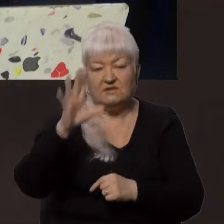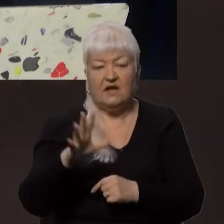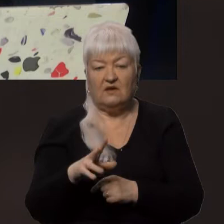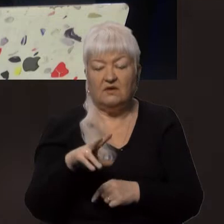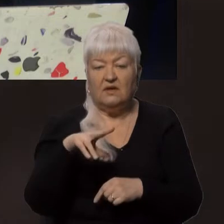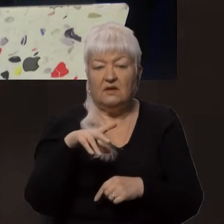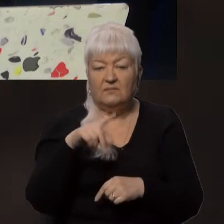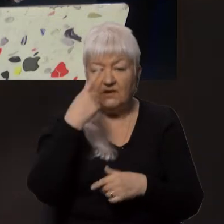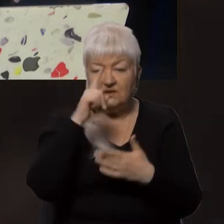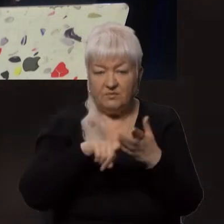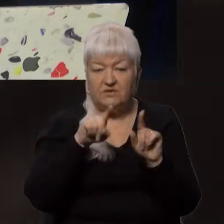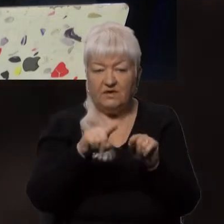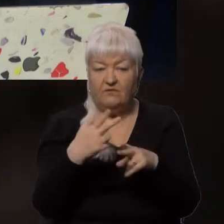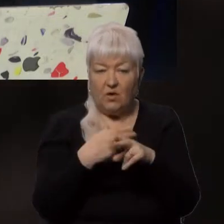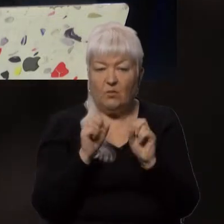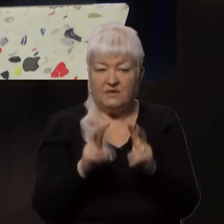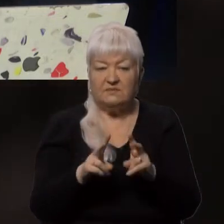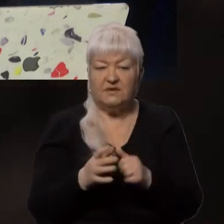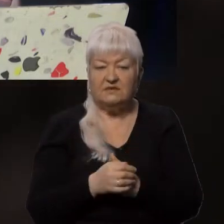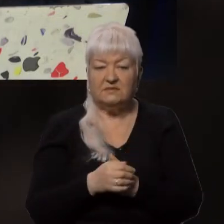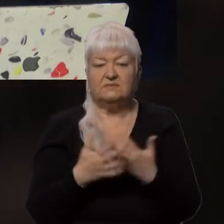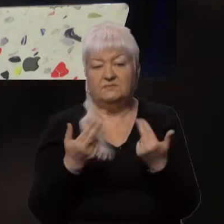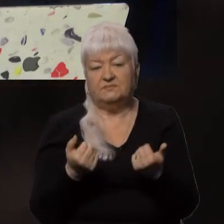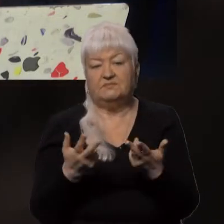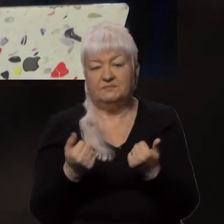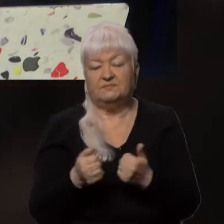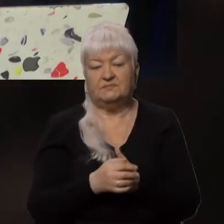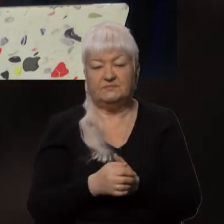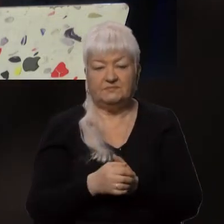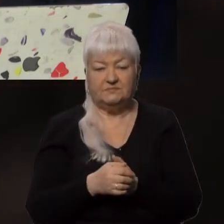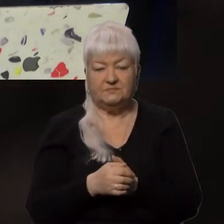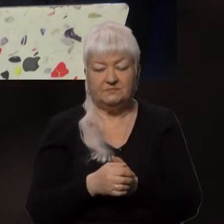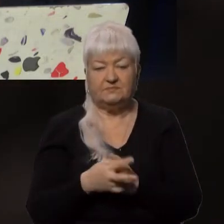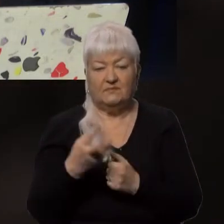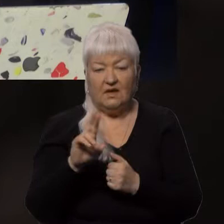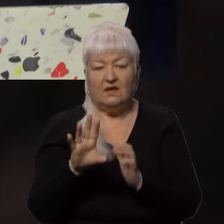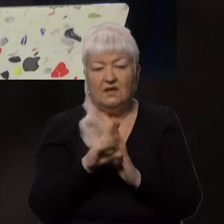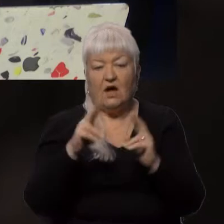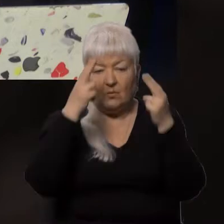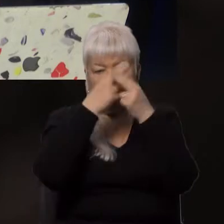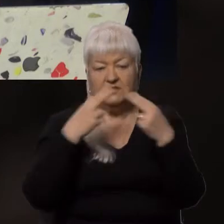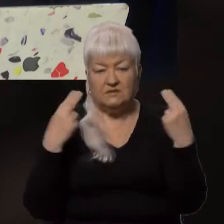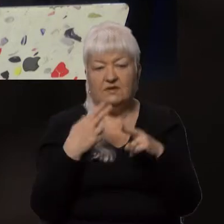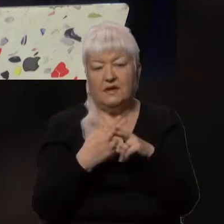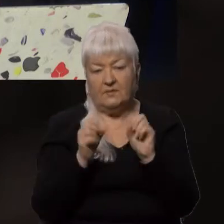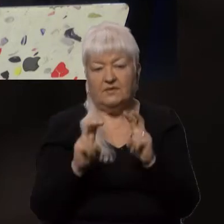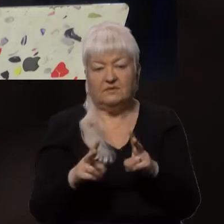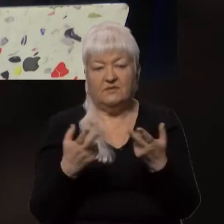і я хочу розпочати... Так, так. Я в Михайлівському монастирі, в безпеці. Слава Богу!